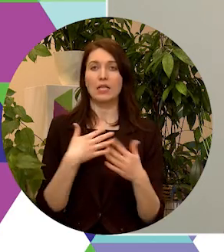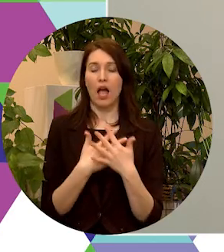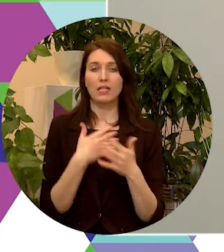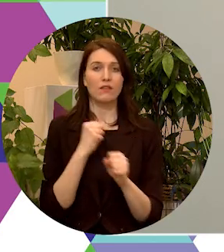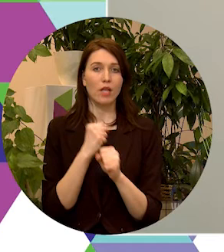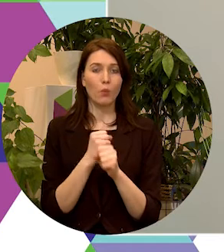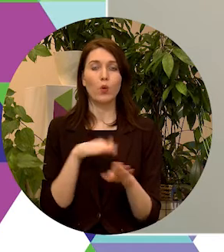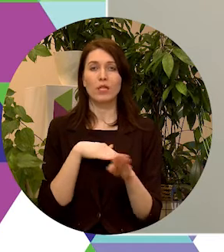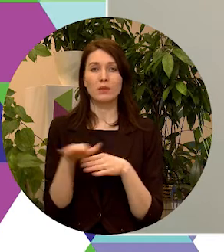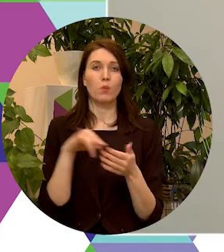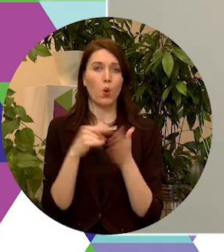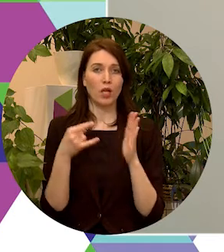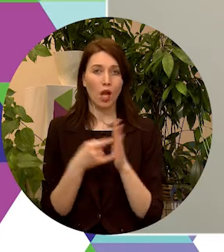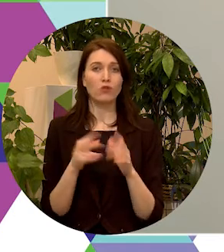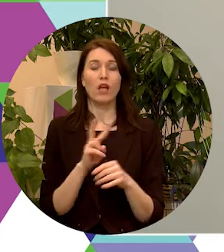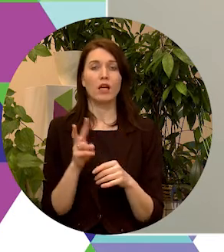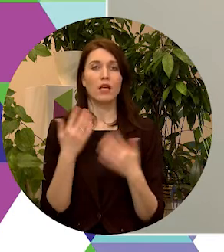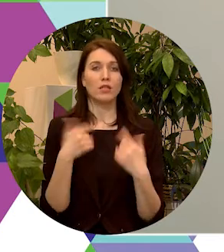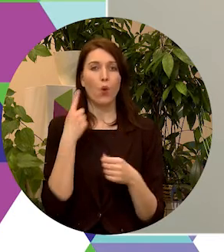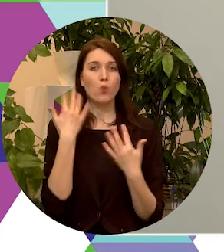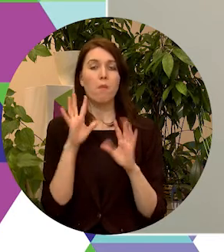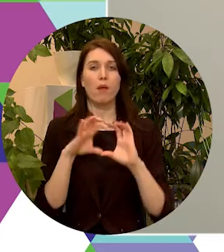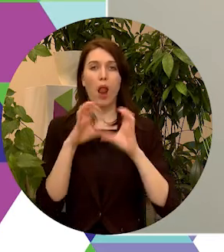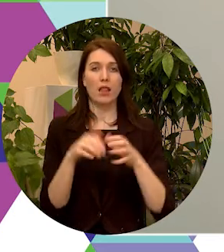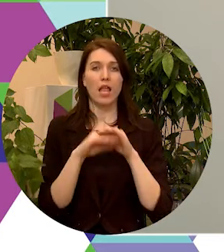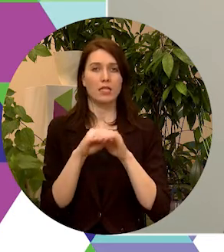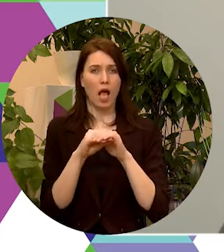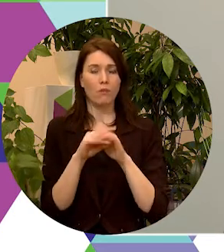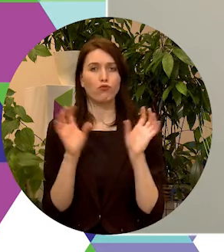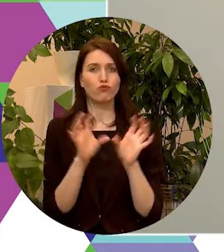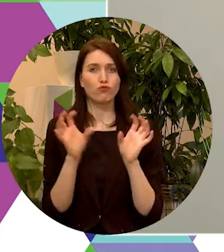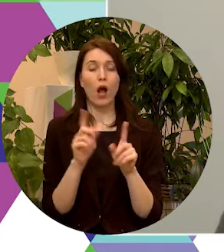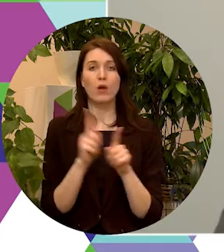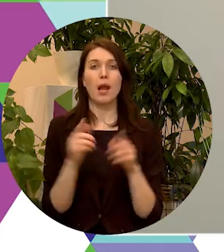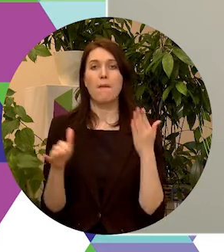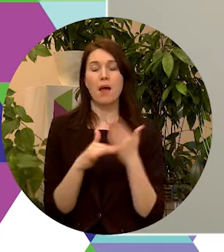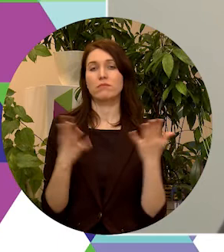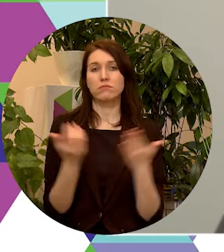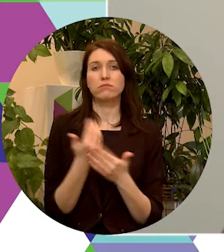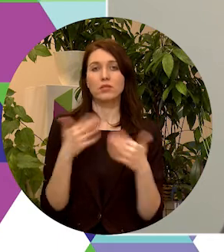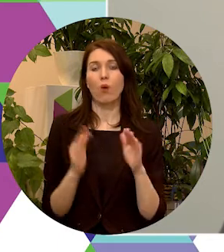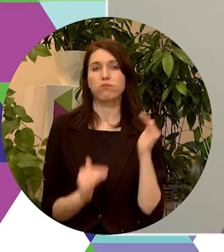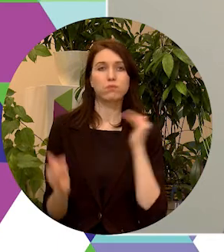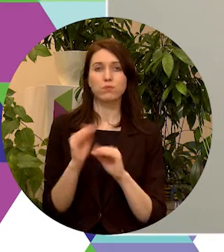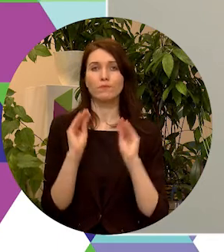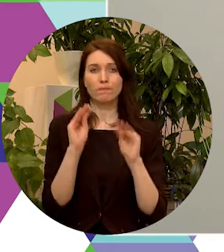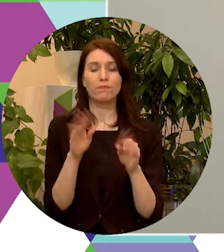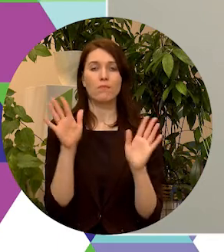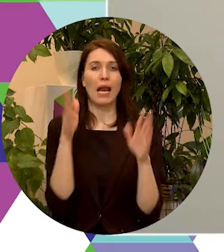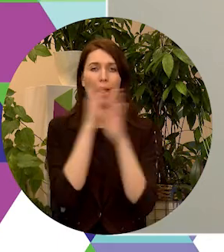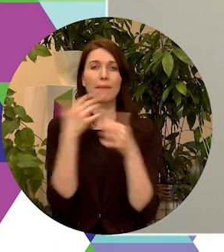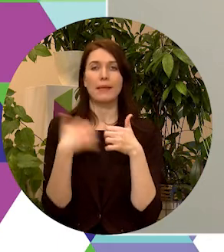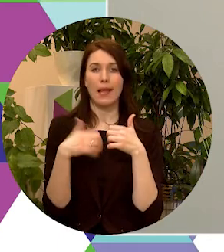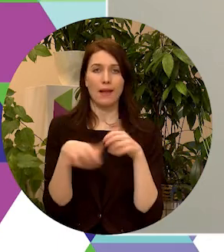īstenojot projektus, kas jau tad domā par planētas saglabāšanu un palīdz sasniegtu un šo augstu uzstādīto mērķi par klimata neizteltā.